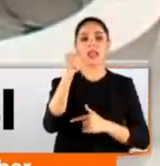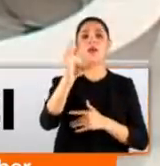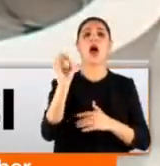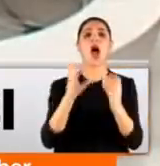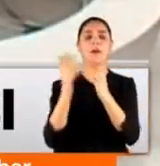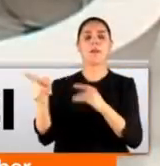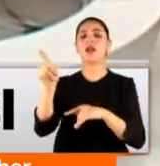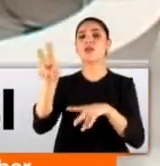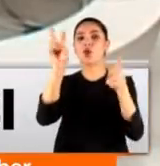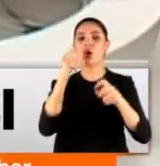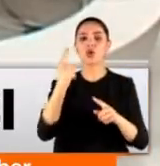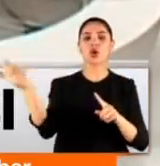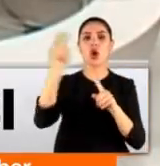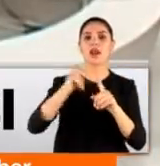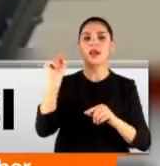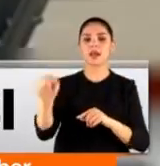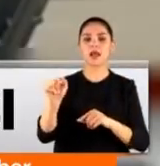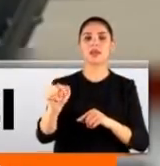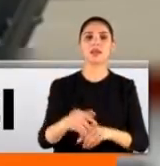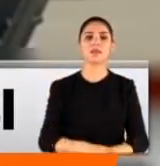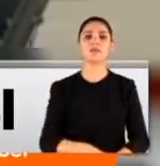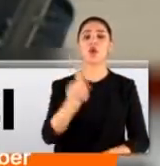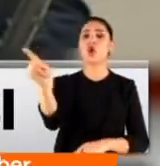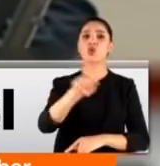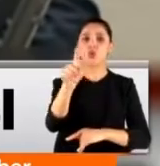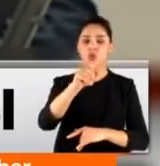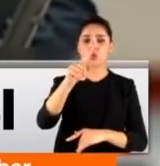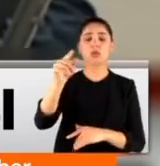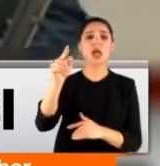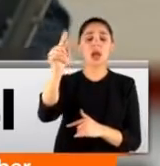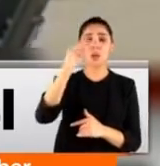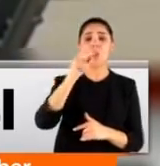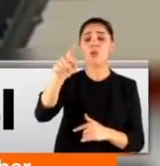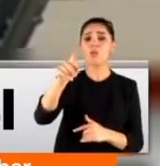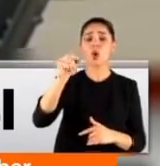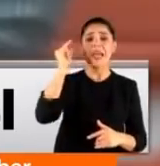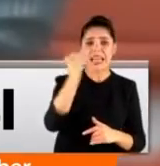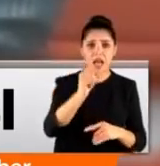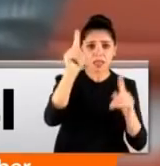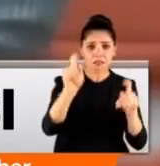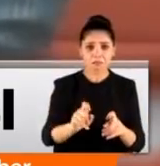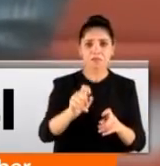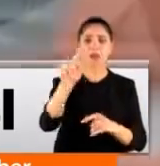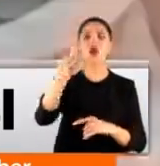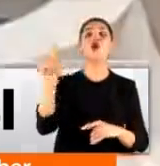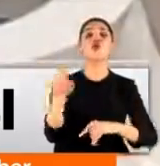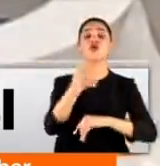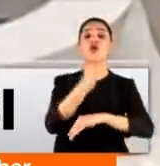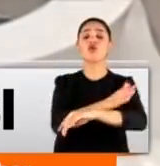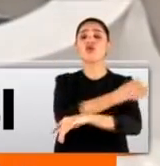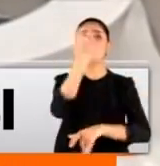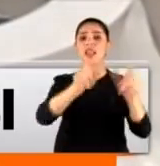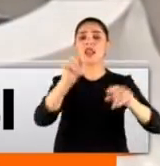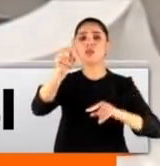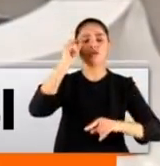katıldı. Misafi Milliye kim ihanet etti? Kürtler mi ihanet etti? İktidar olanlar mı? Kürt vatandaşlarımız sizi bu